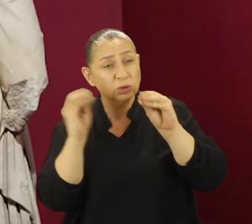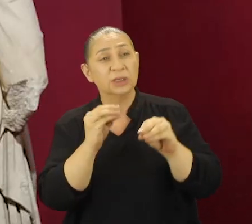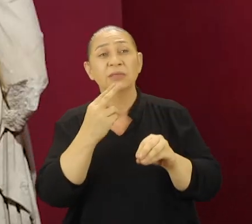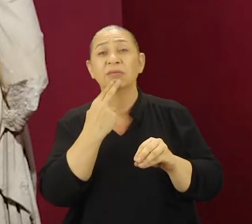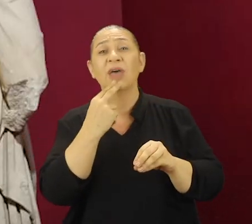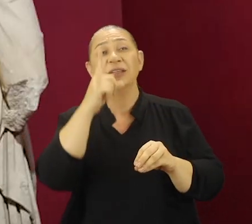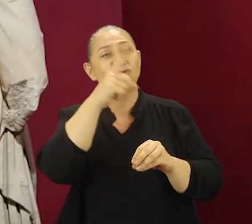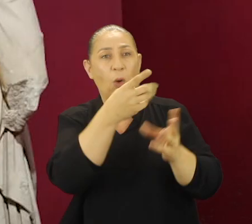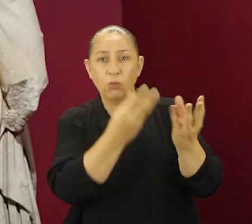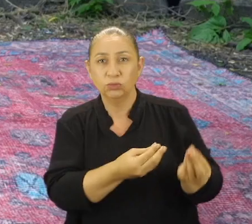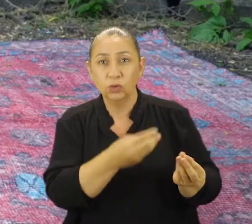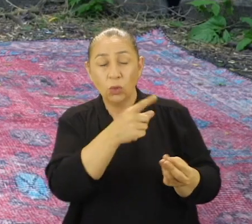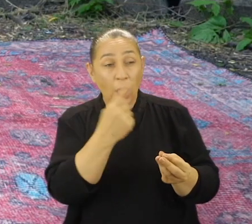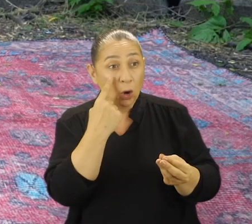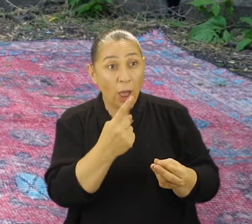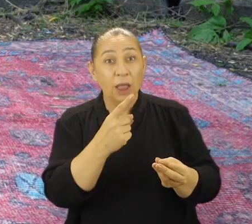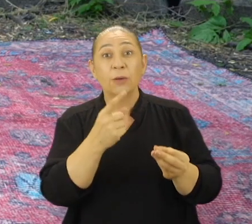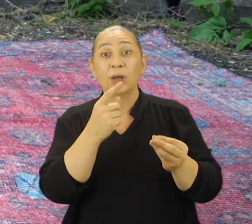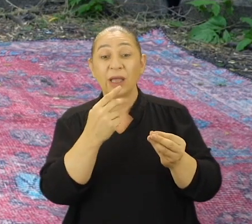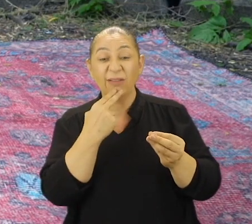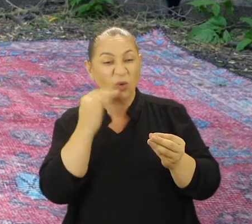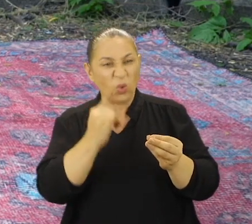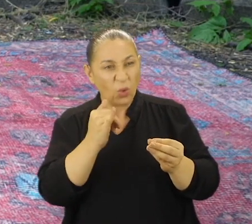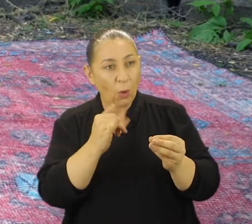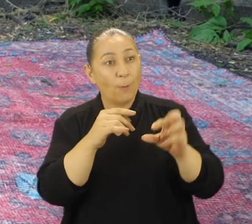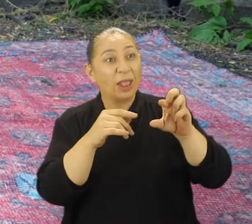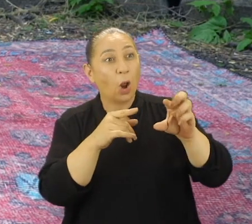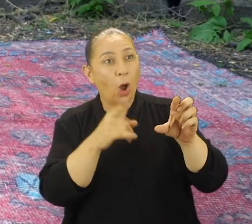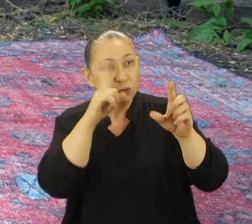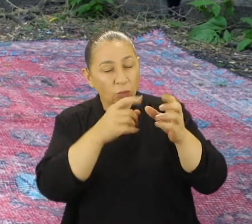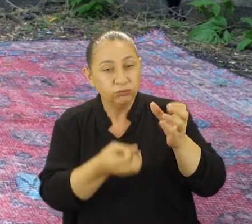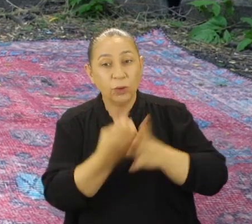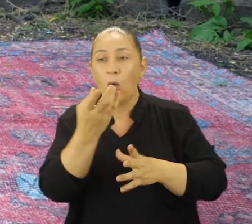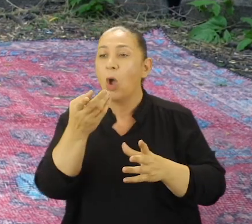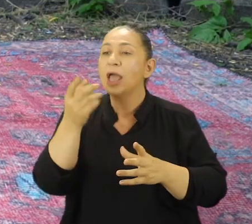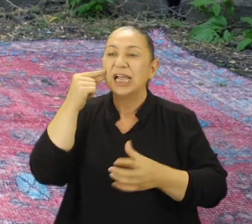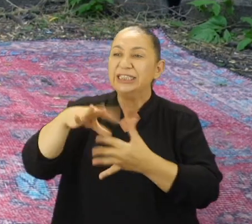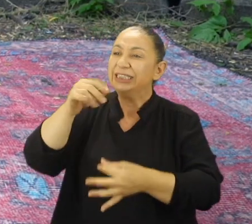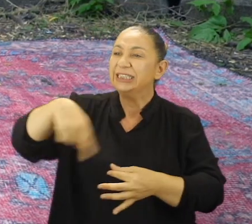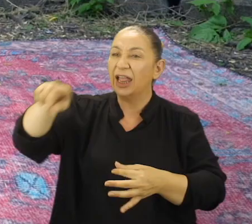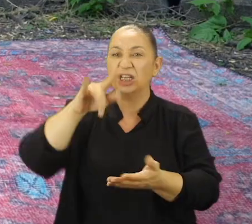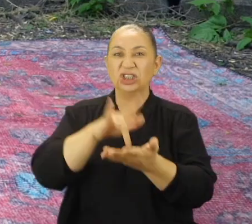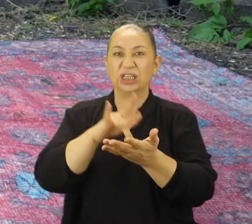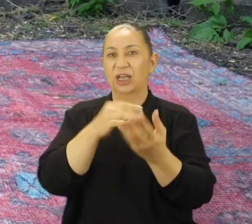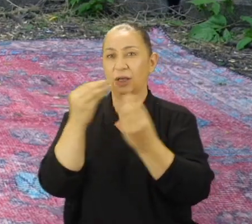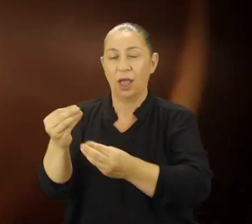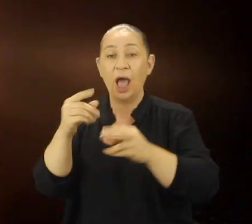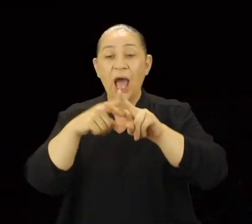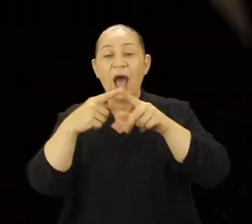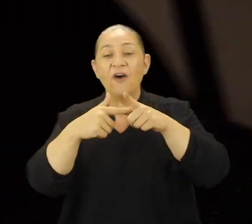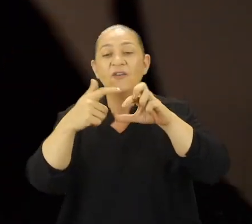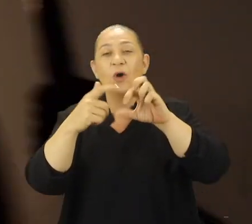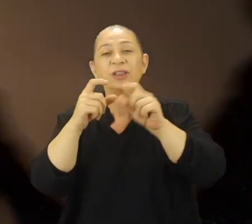mal edildiği tanrıçı olmuş. Onlara göre kütülük Pandora ile birlikte doğdu ve Pandora ölümlülere ceza olarak yaratıldı.